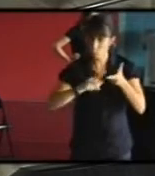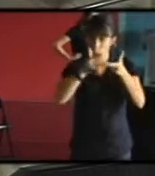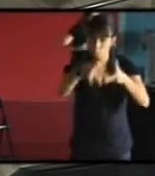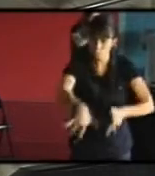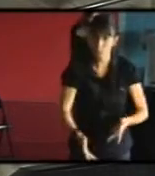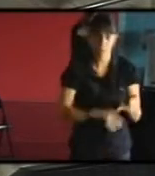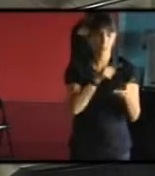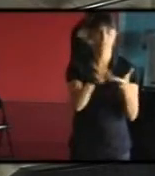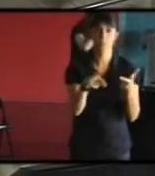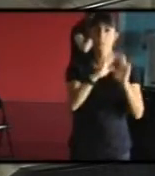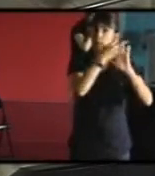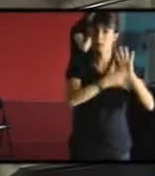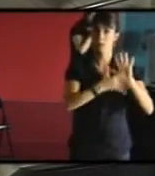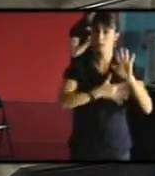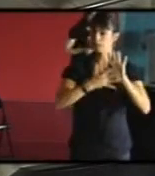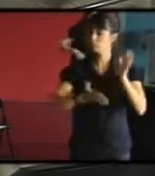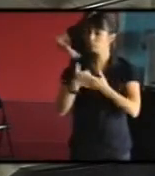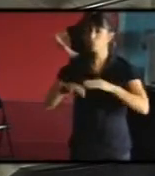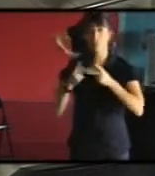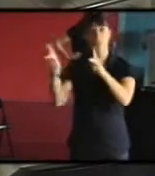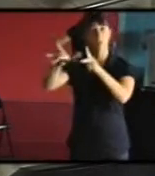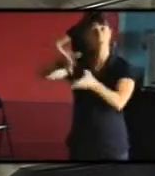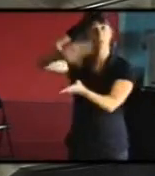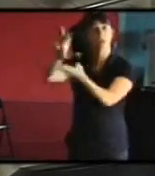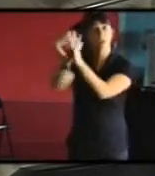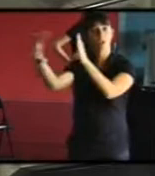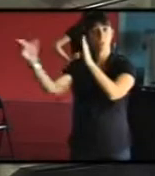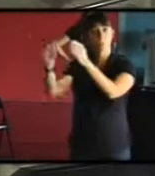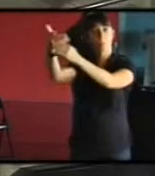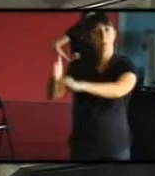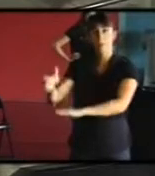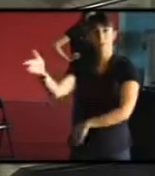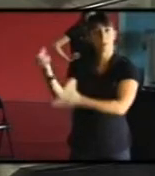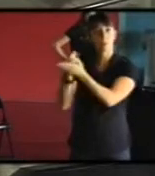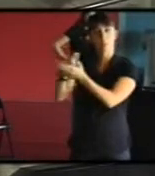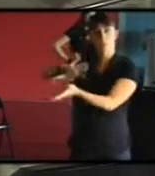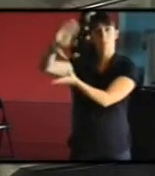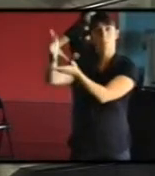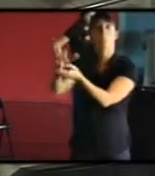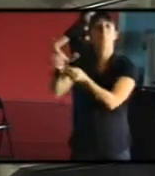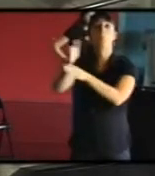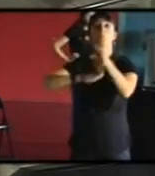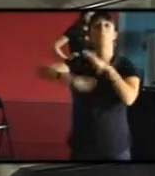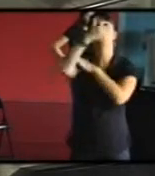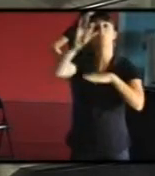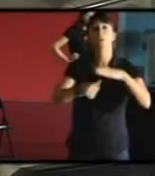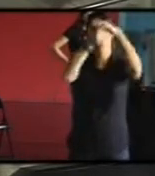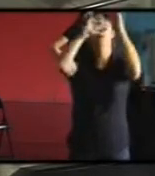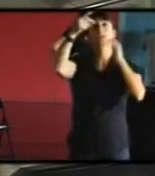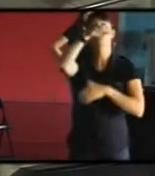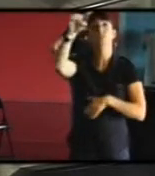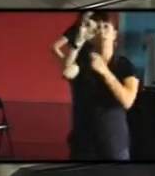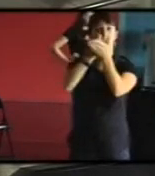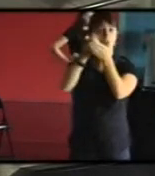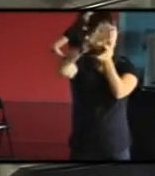et donc regrouper des bases de données que possédait la collectivité, ou qu'on peut trouver, par exemple, du côté de l'INSEE, pour